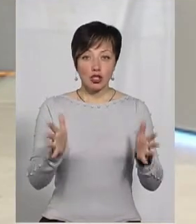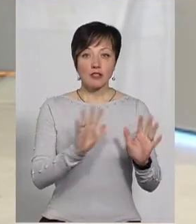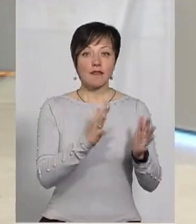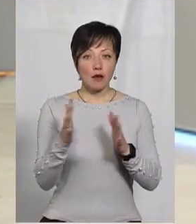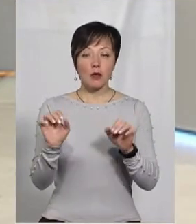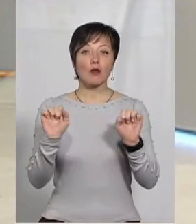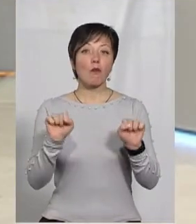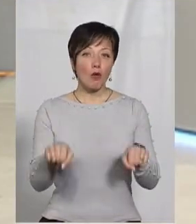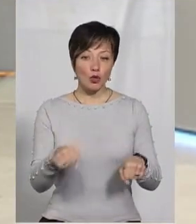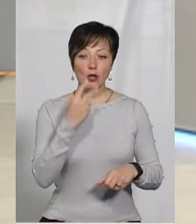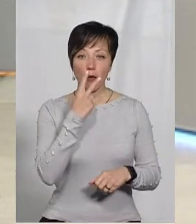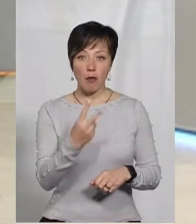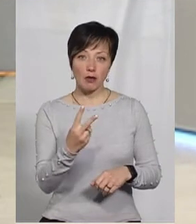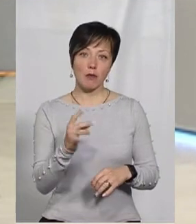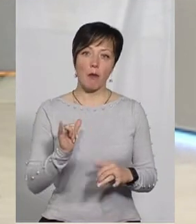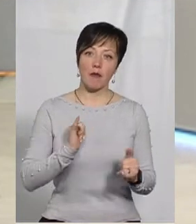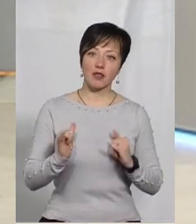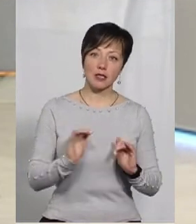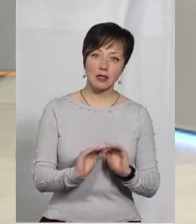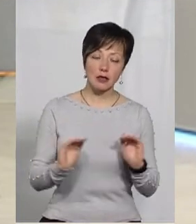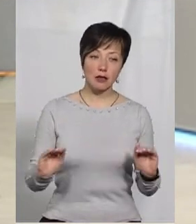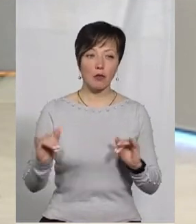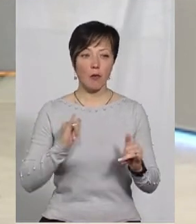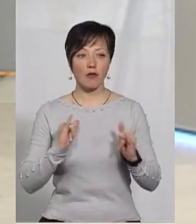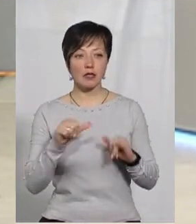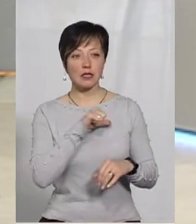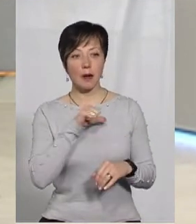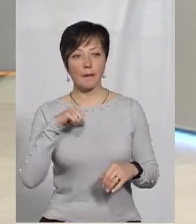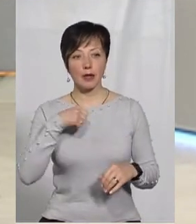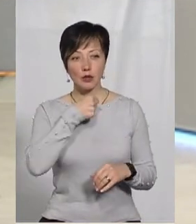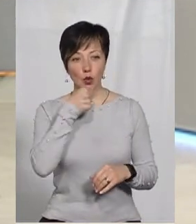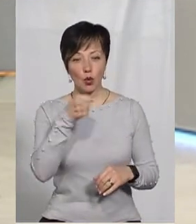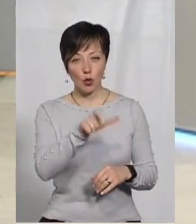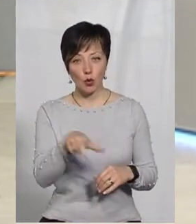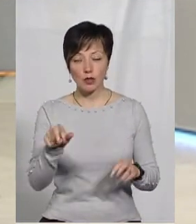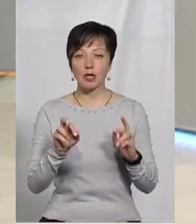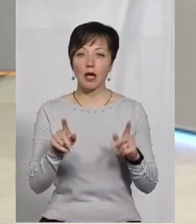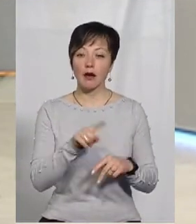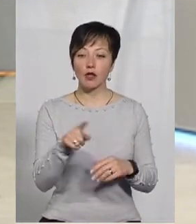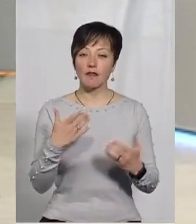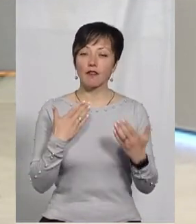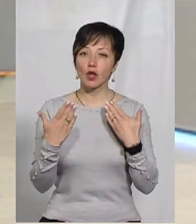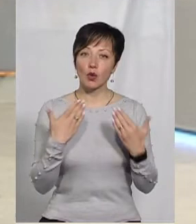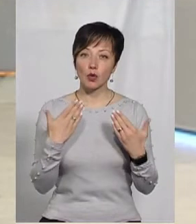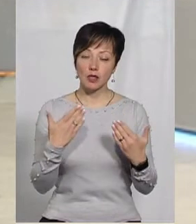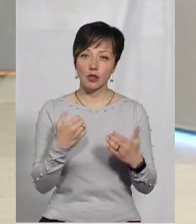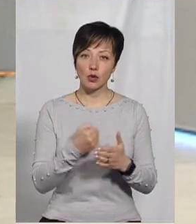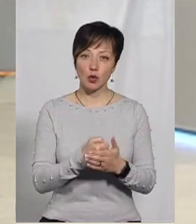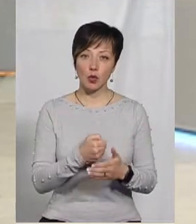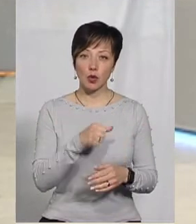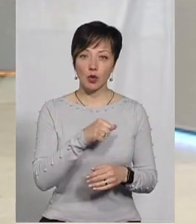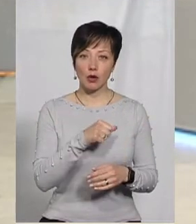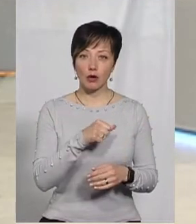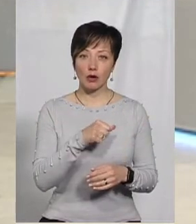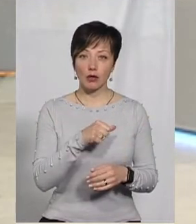випадків можна побачити по поведінці дітей, по поведінці самих дорослих, як вони відносяться і до самих